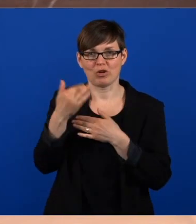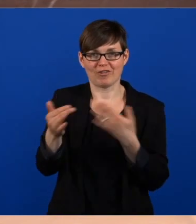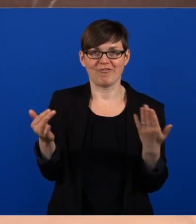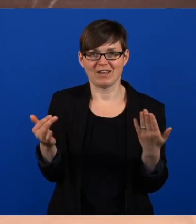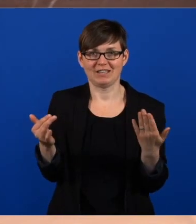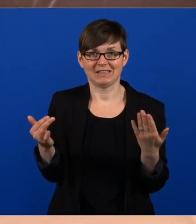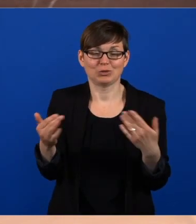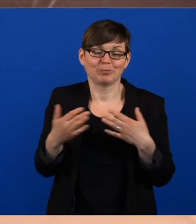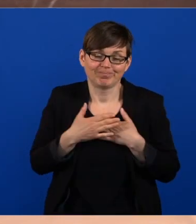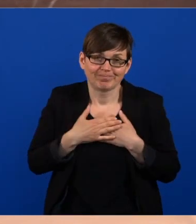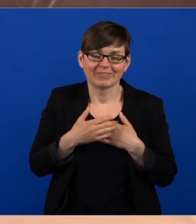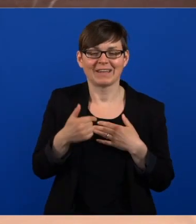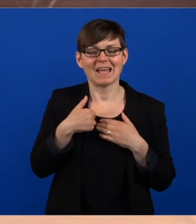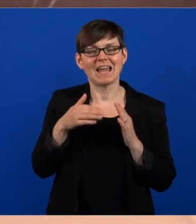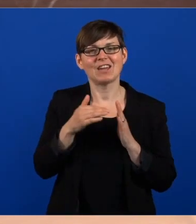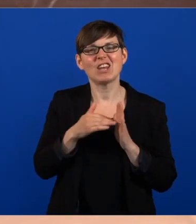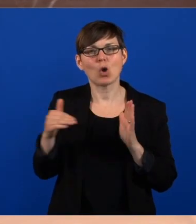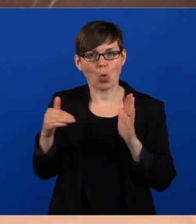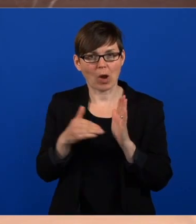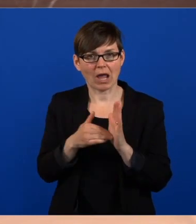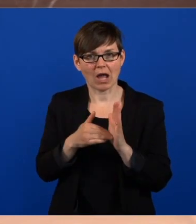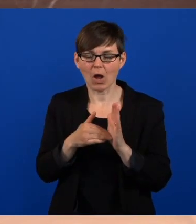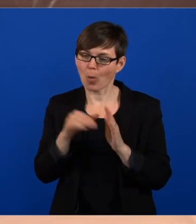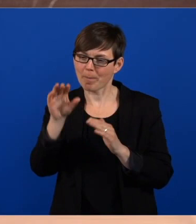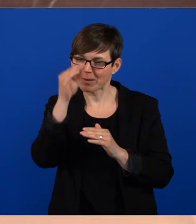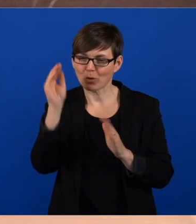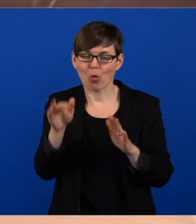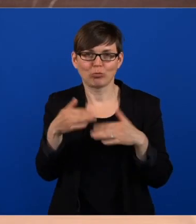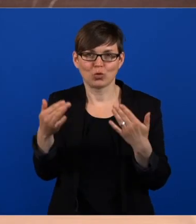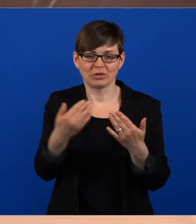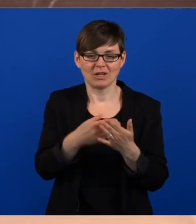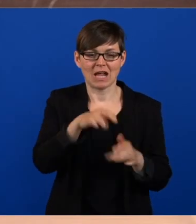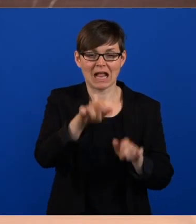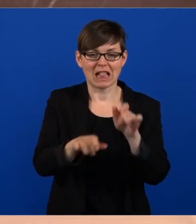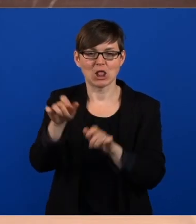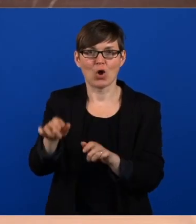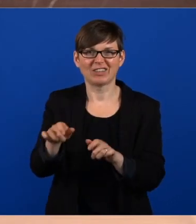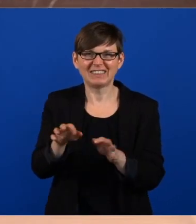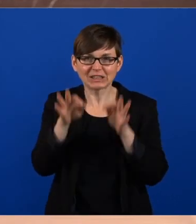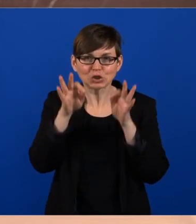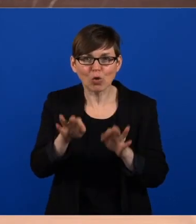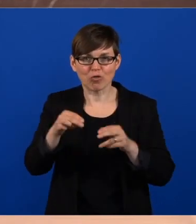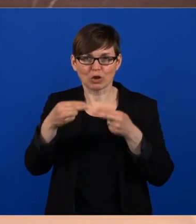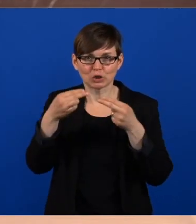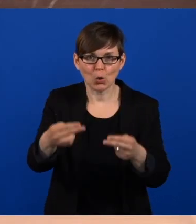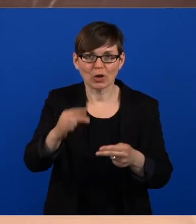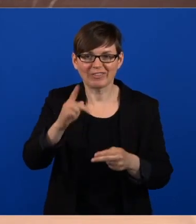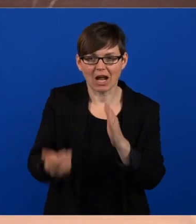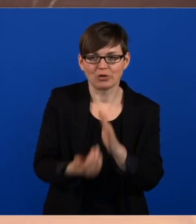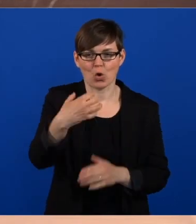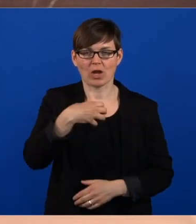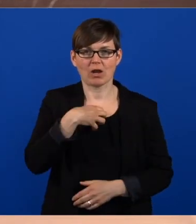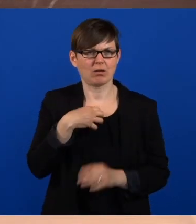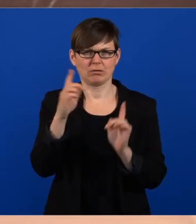nach dem, was ich aus Korea mitgelesen habe, ist es auch nicht so, dass diejenigen jetzt sofort wieder erkrankt sind, sondern dass man einfach festgestellt hat,